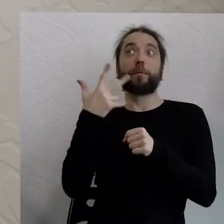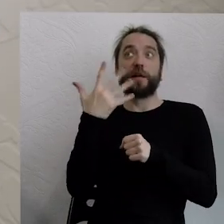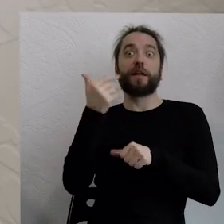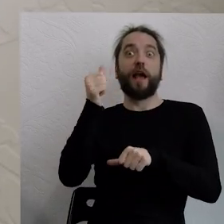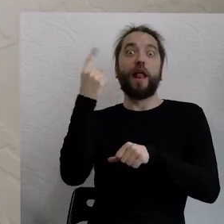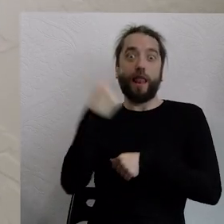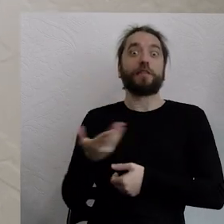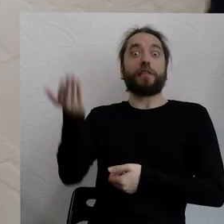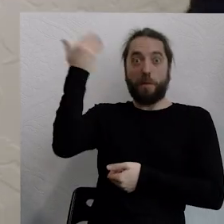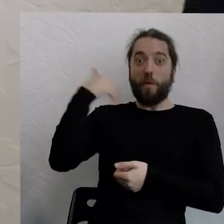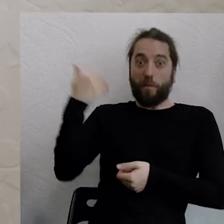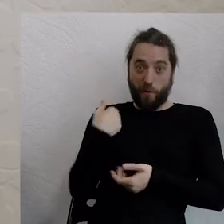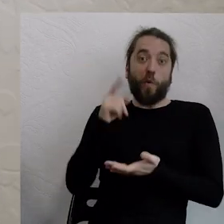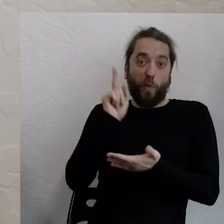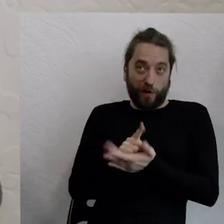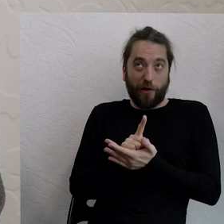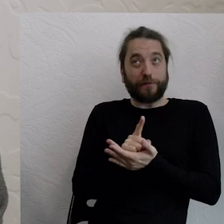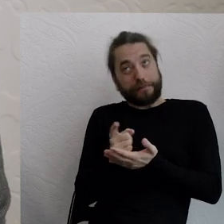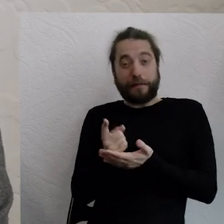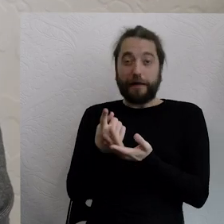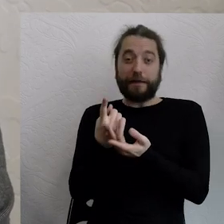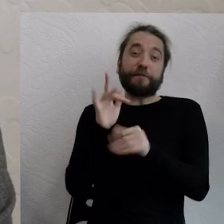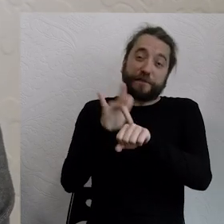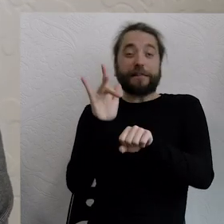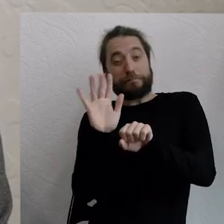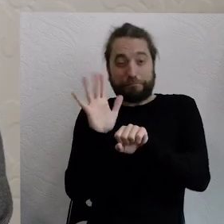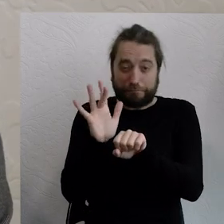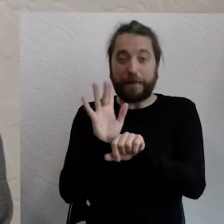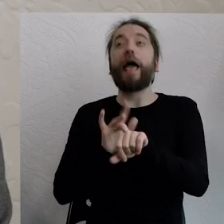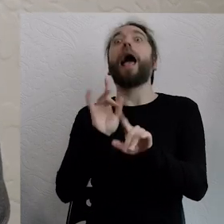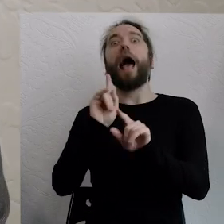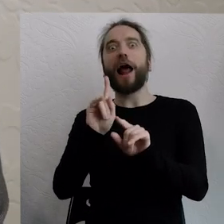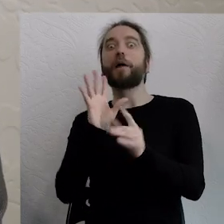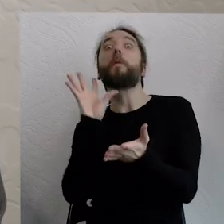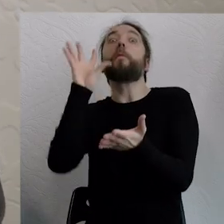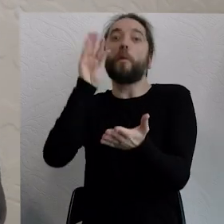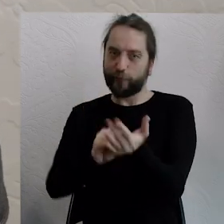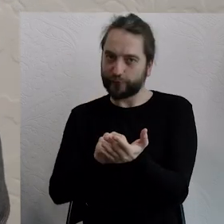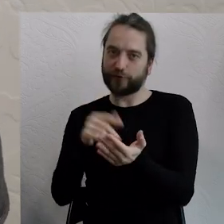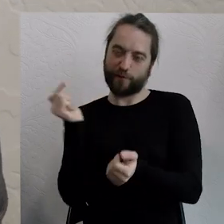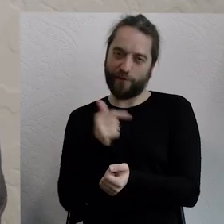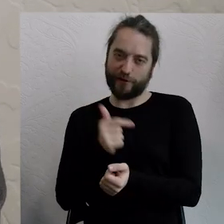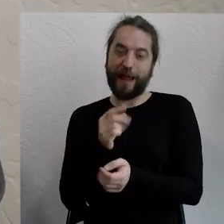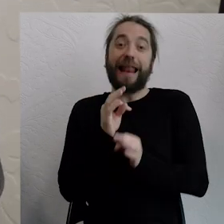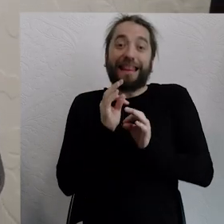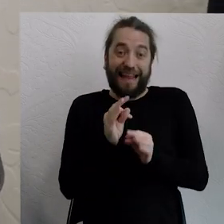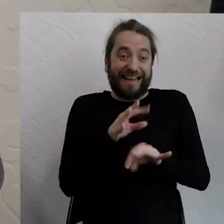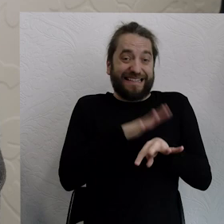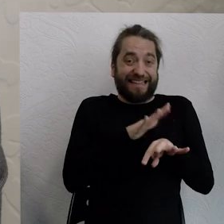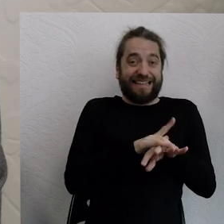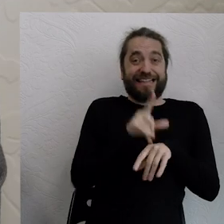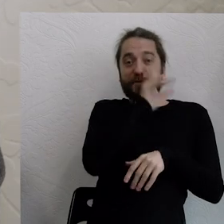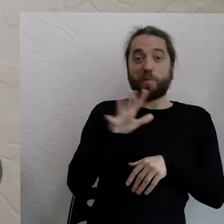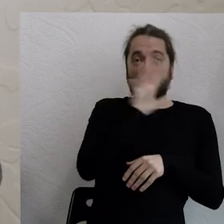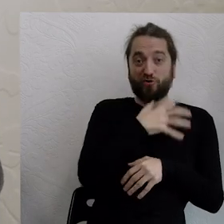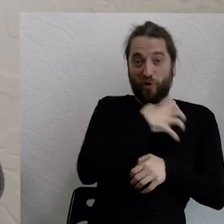sukcesem. Nie wyszło to może tak, jakbyśmy do końca chcieli. I musimy zrobić to jeszcze raz. Z tym, że obecny system społeczno-gospodarczy nie bardzo